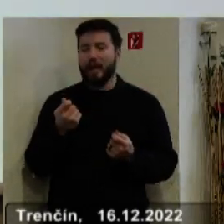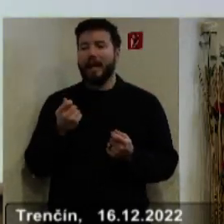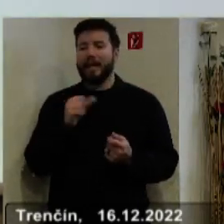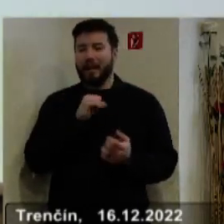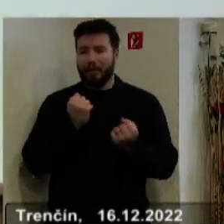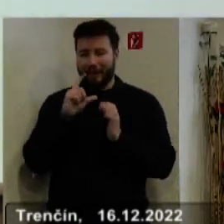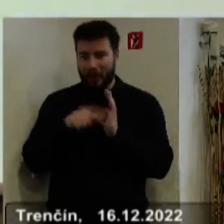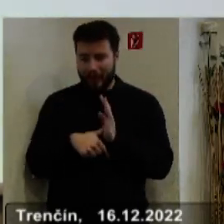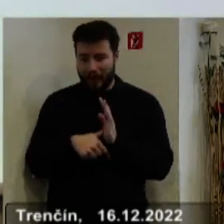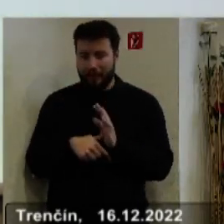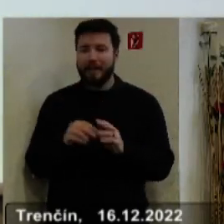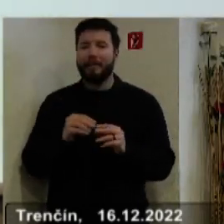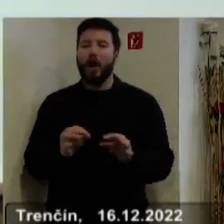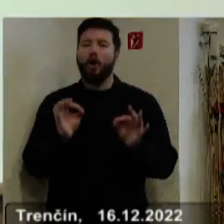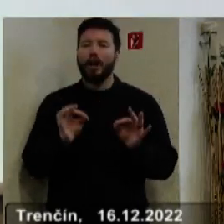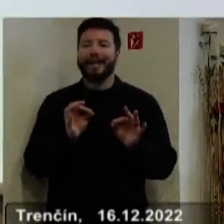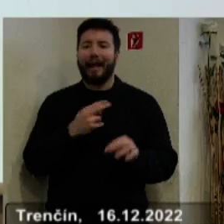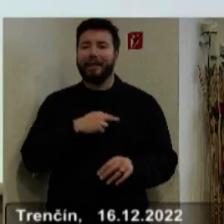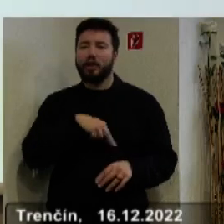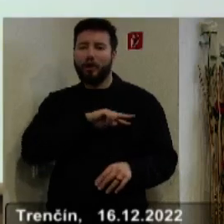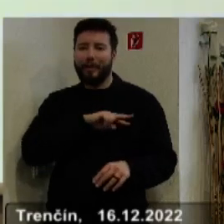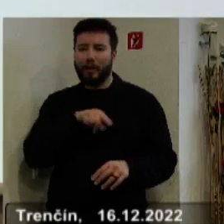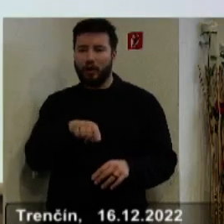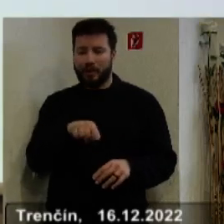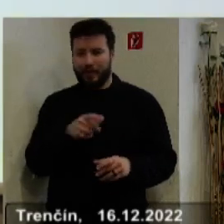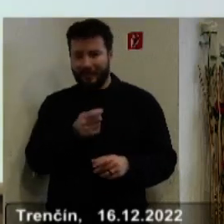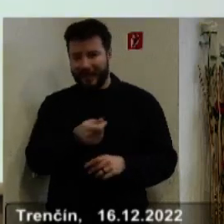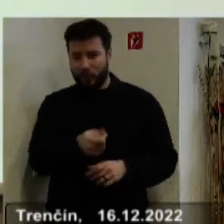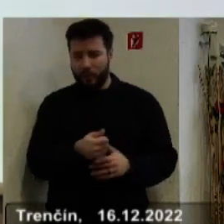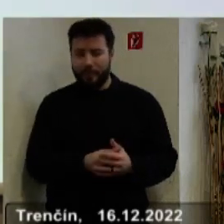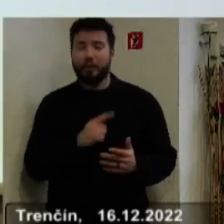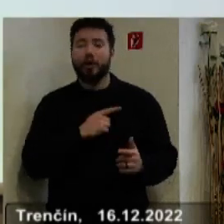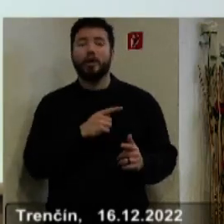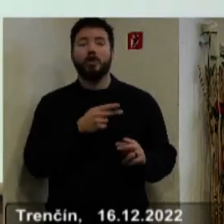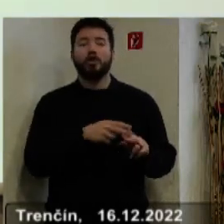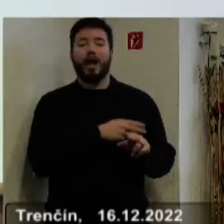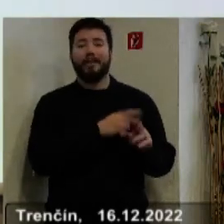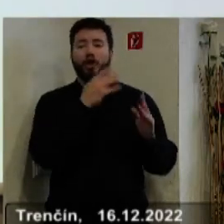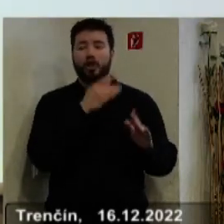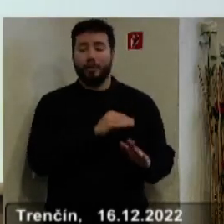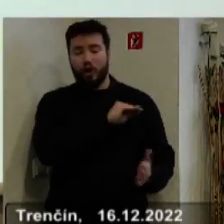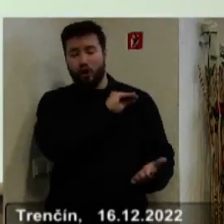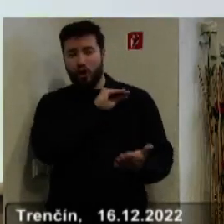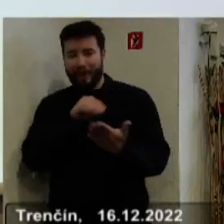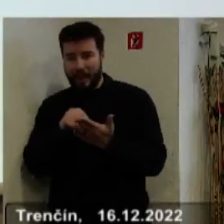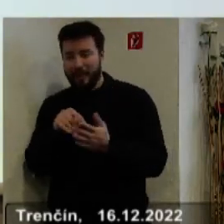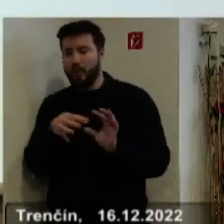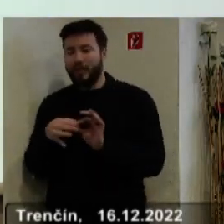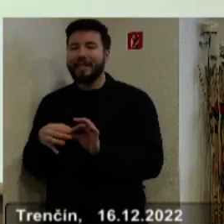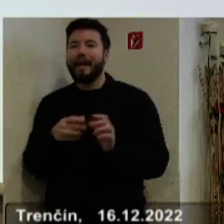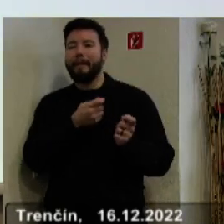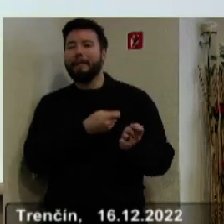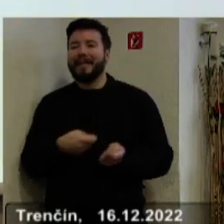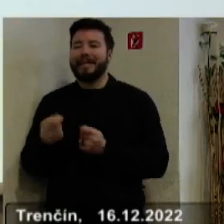zabezpečuje financovanie originálnych kompetencií, taktiež dotácie zo štátneho rozpočtu na prenesený výkon štátnej správy,